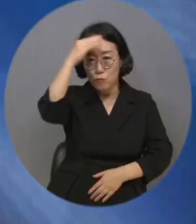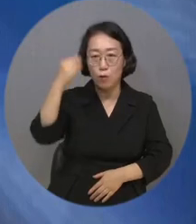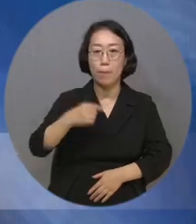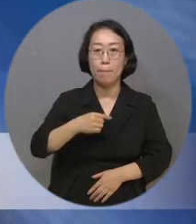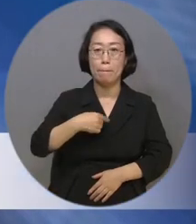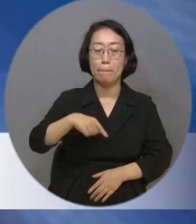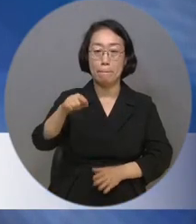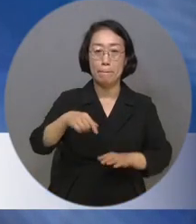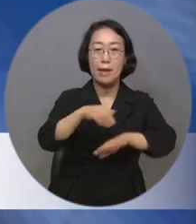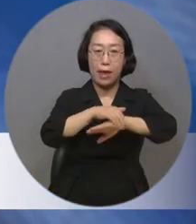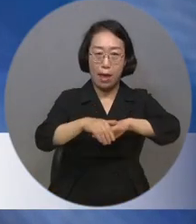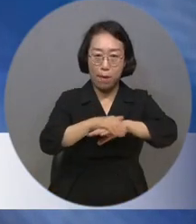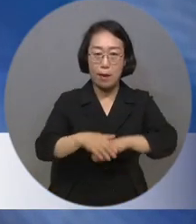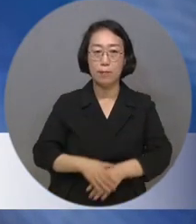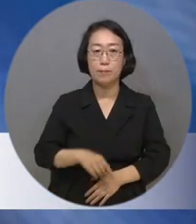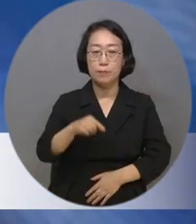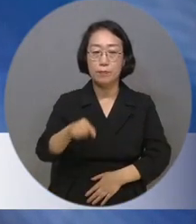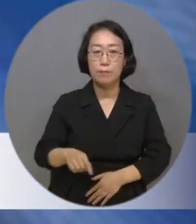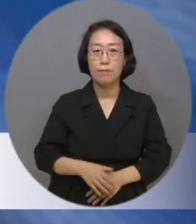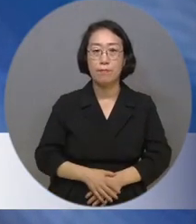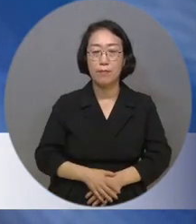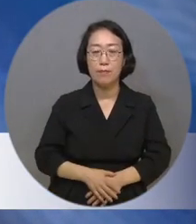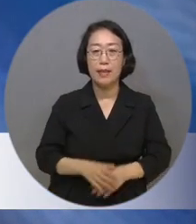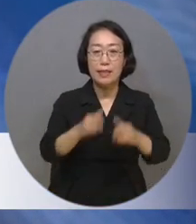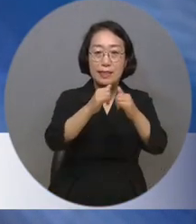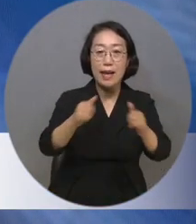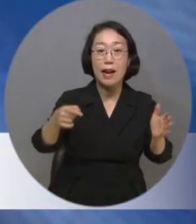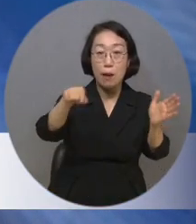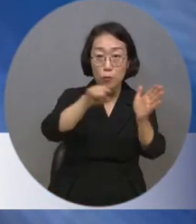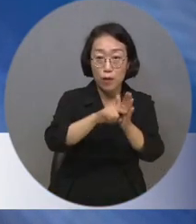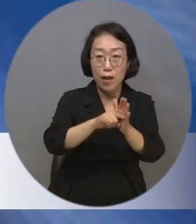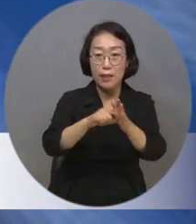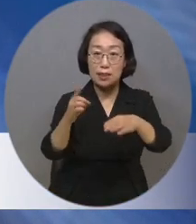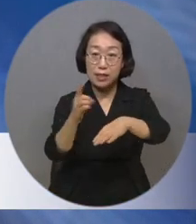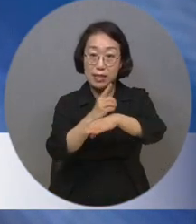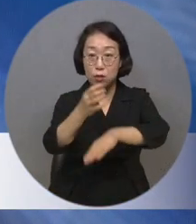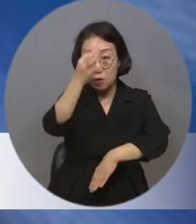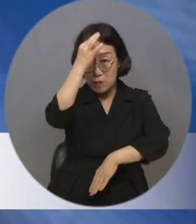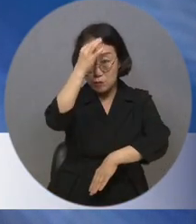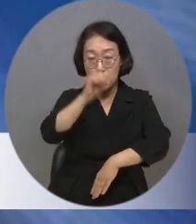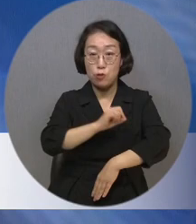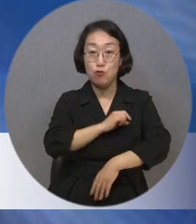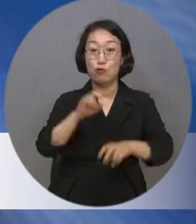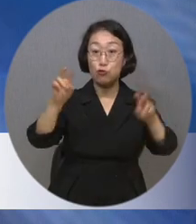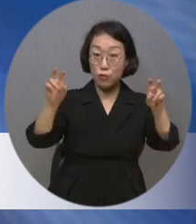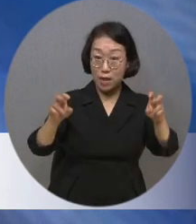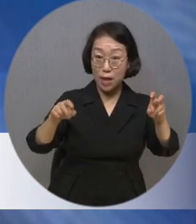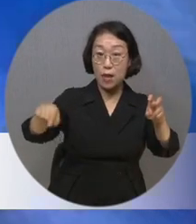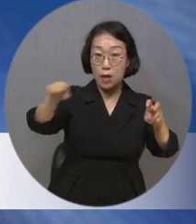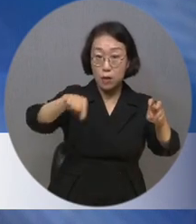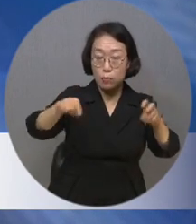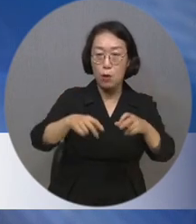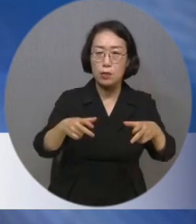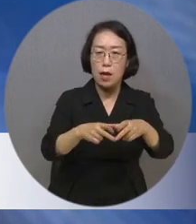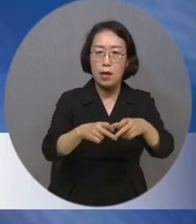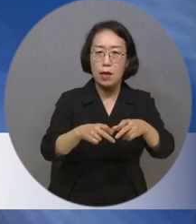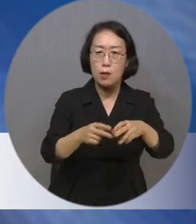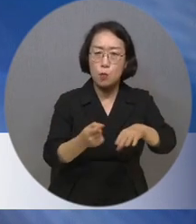디지털 IT for humanity라는 주제 아래에서 장애인을 비롯한 모든 사람을 이롭게 하는